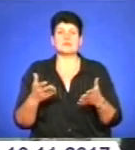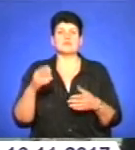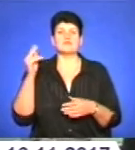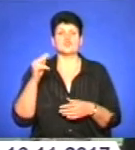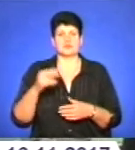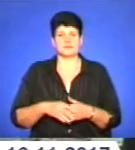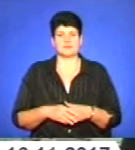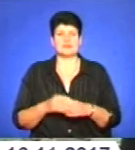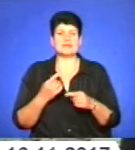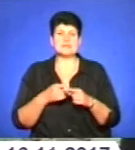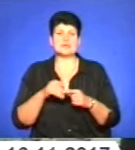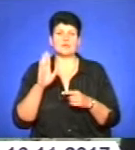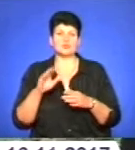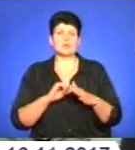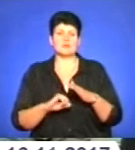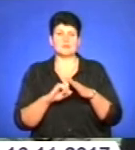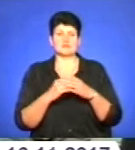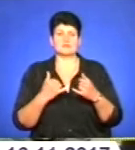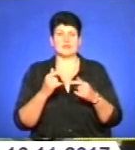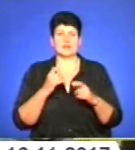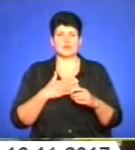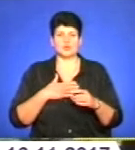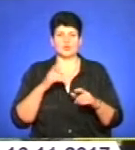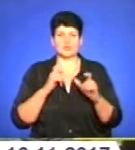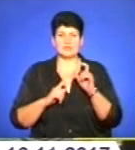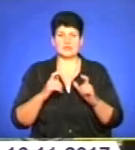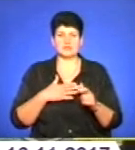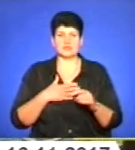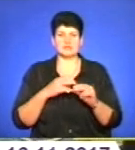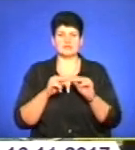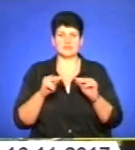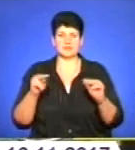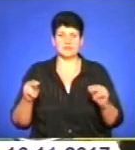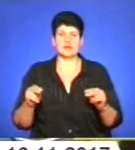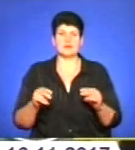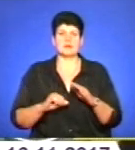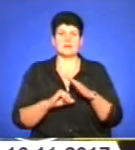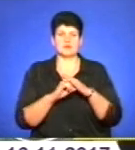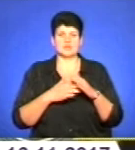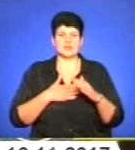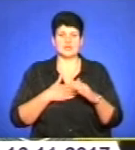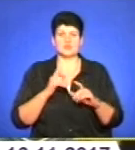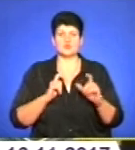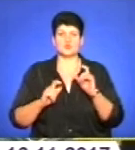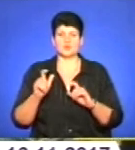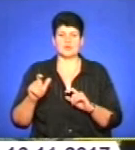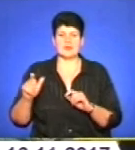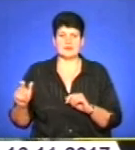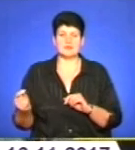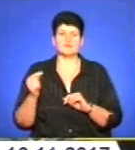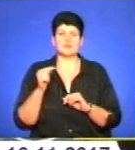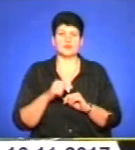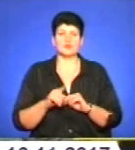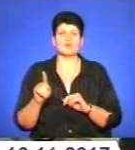Це буде базою для нашого університету, для наших викладачів, для наших спеціалістів, базою для наших студентів, для того,